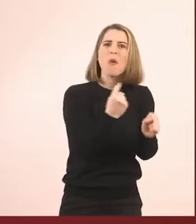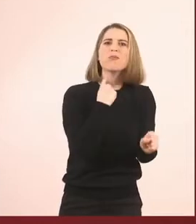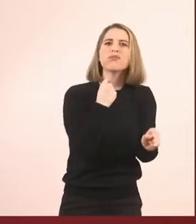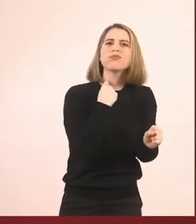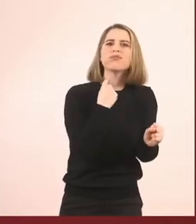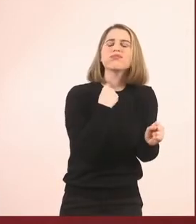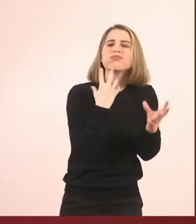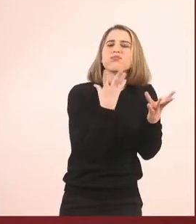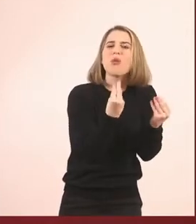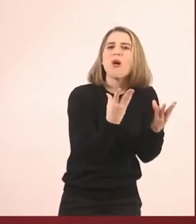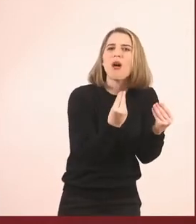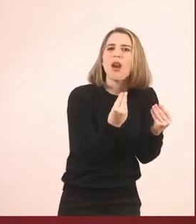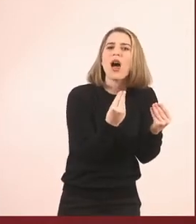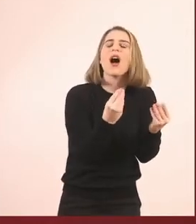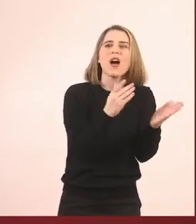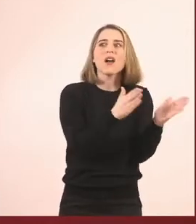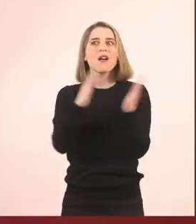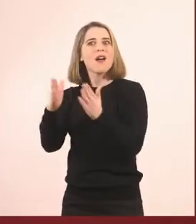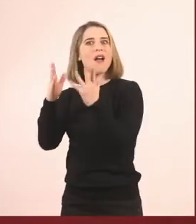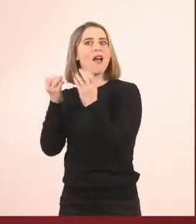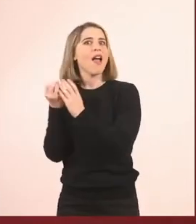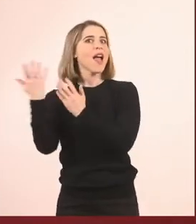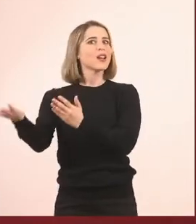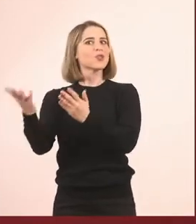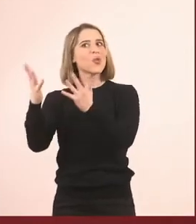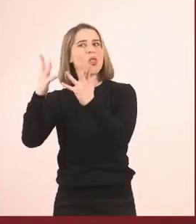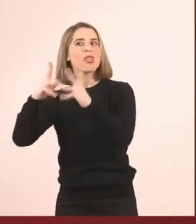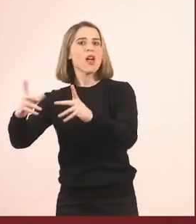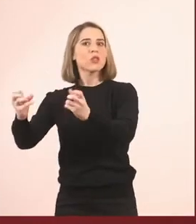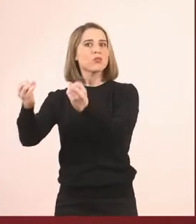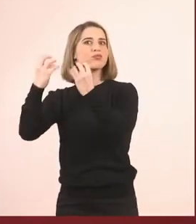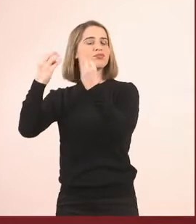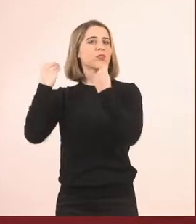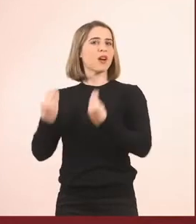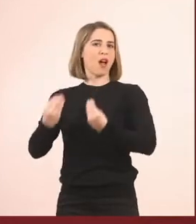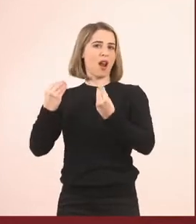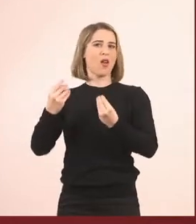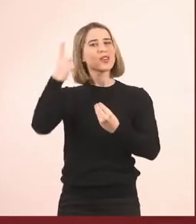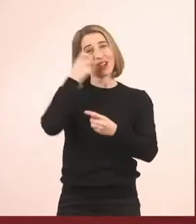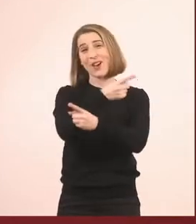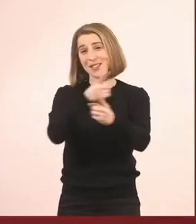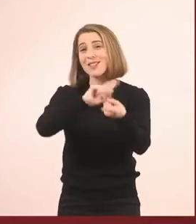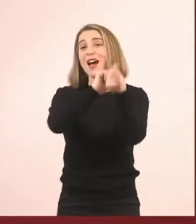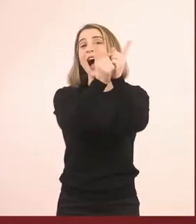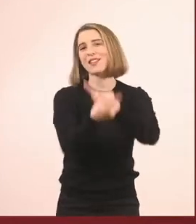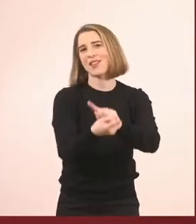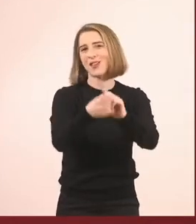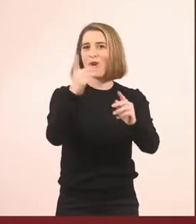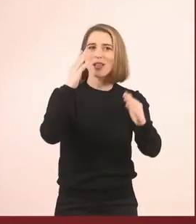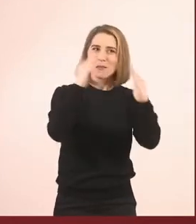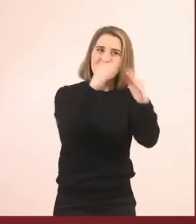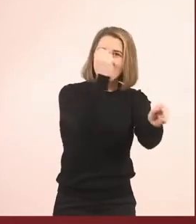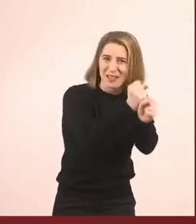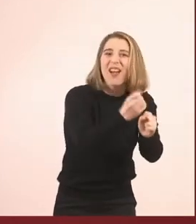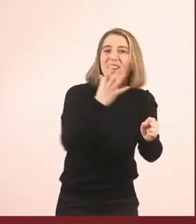κακομήρικο, που όλοι δεν ήθελαν να δει άνθρωπο. Ενώ εσείς θέλετε να βλέπετε, ακόμα και τώρα που κάθεστε για λίγο μέσα στο σπίτι, τους βλέπετε όλους με τον ένα ή άλλο τρόπο.